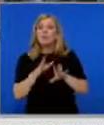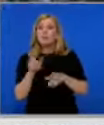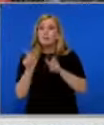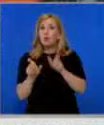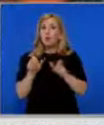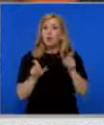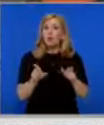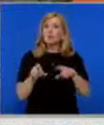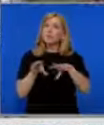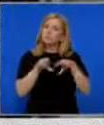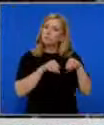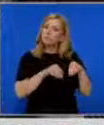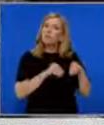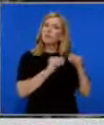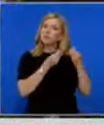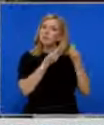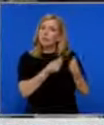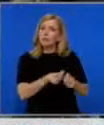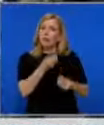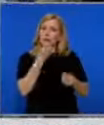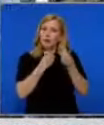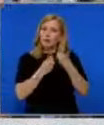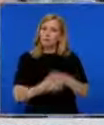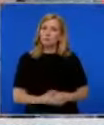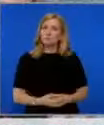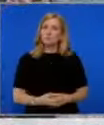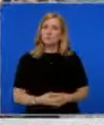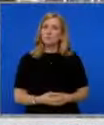хората са настенени удобно и им е предоставена храна.